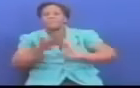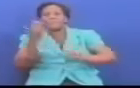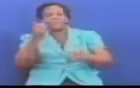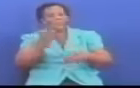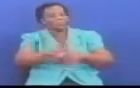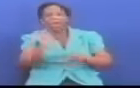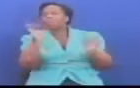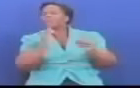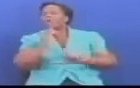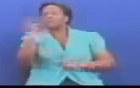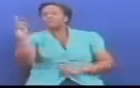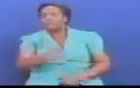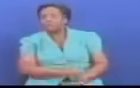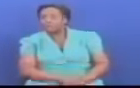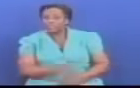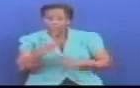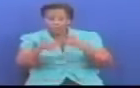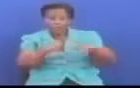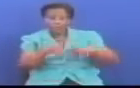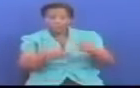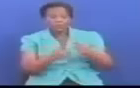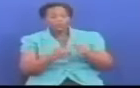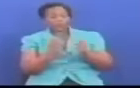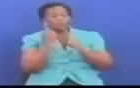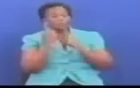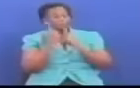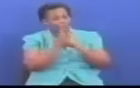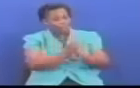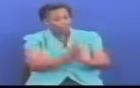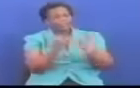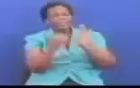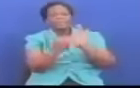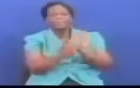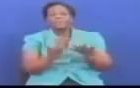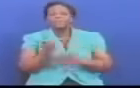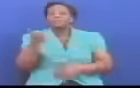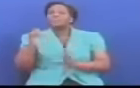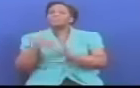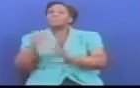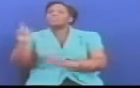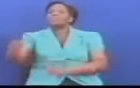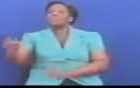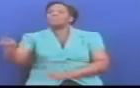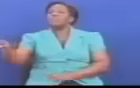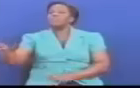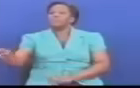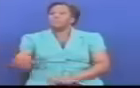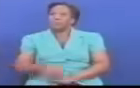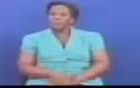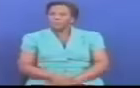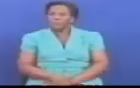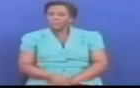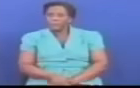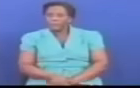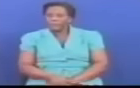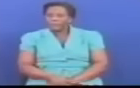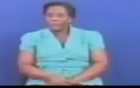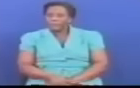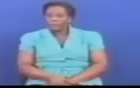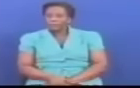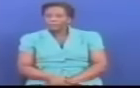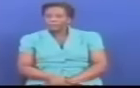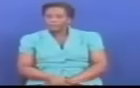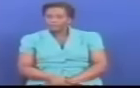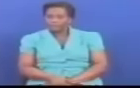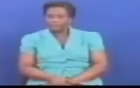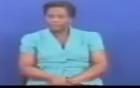potenchini Tutendelea kufata shiria kusabu shiria bado ipo Sante mwishimia waziri mwigulu